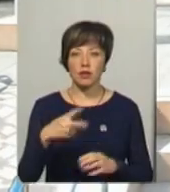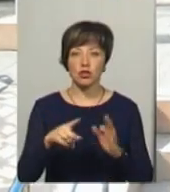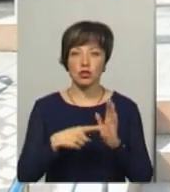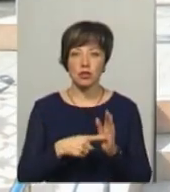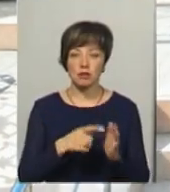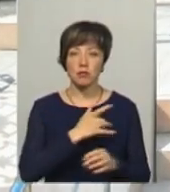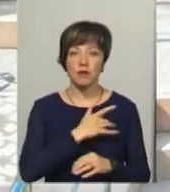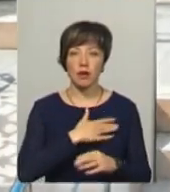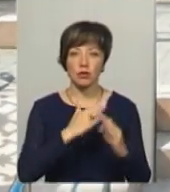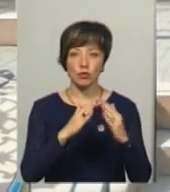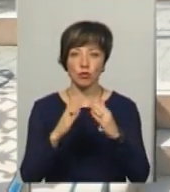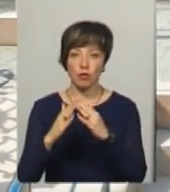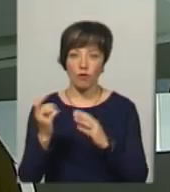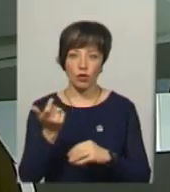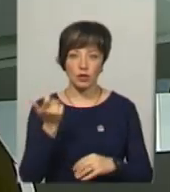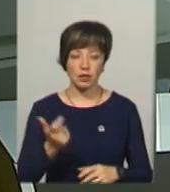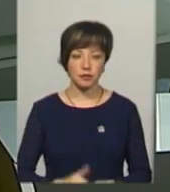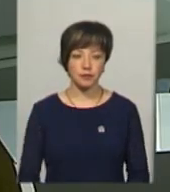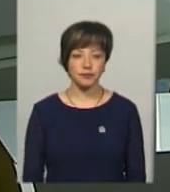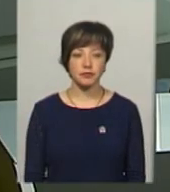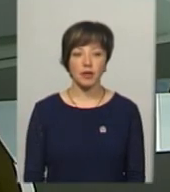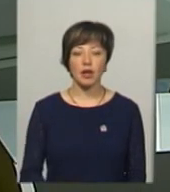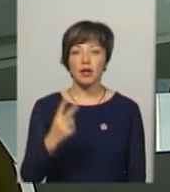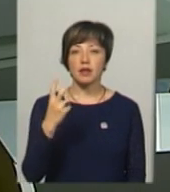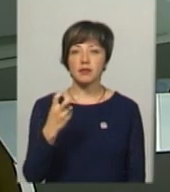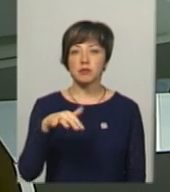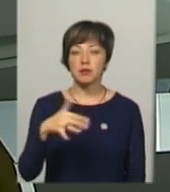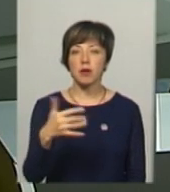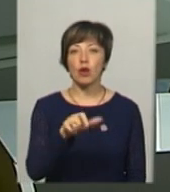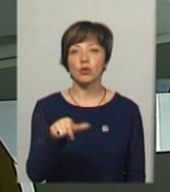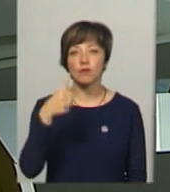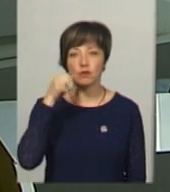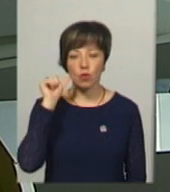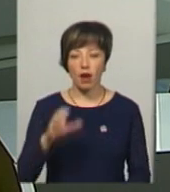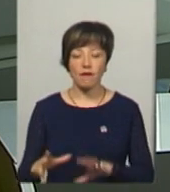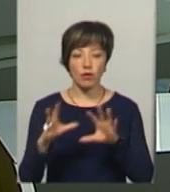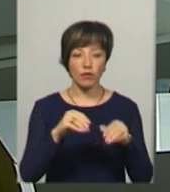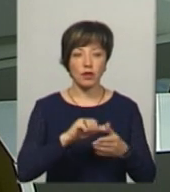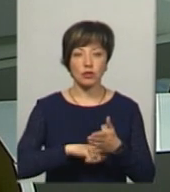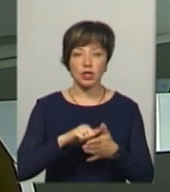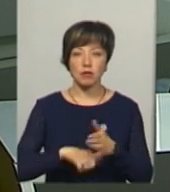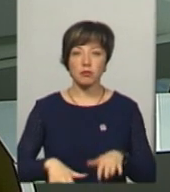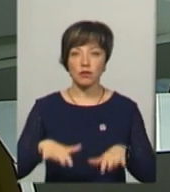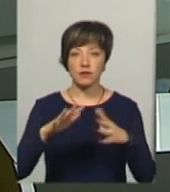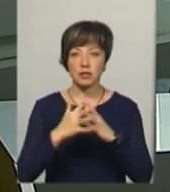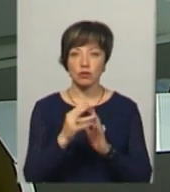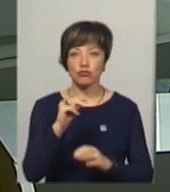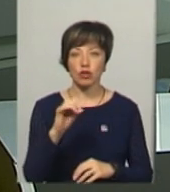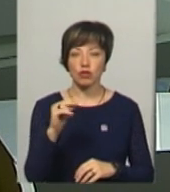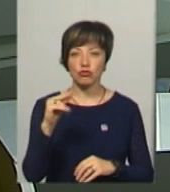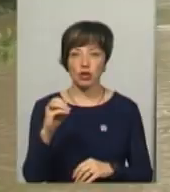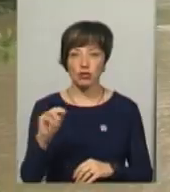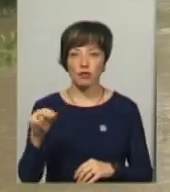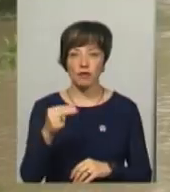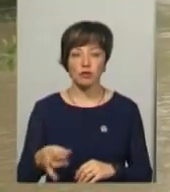приватним домоволодінням. 255 людей вчора евакуювали через підтоплення в селі Черчича Мировецького